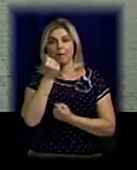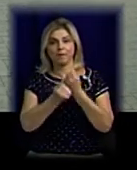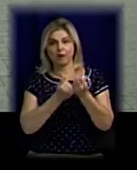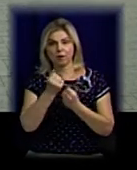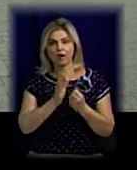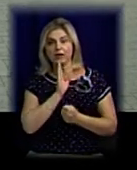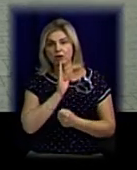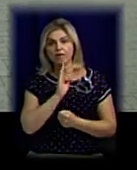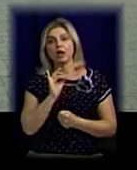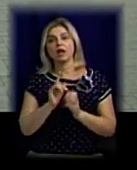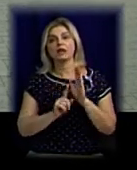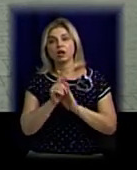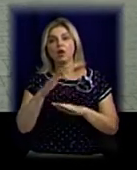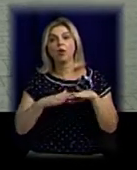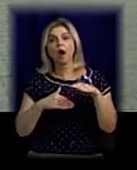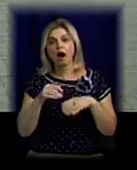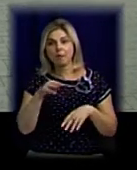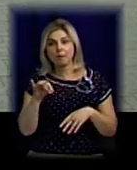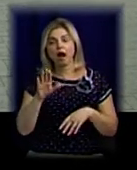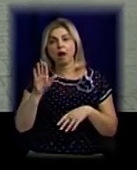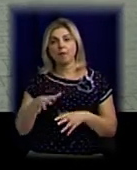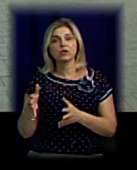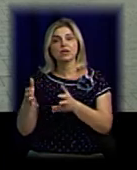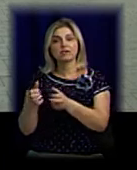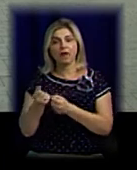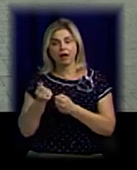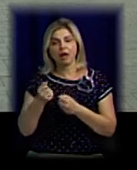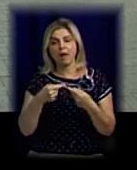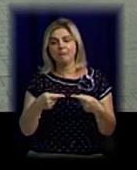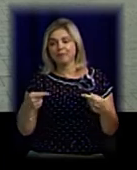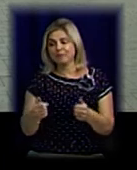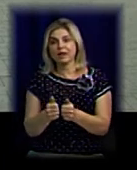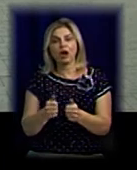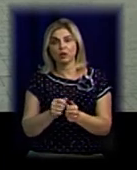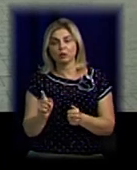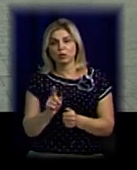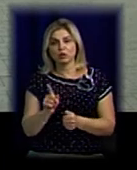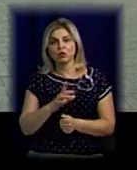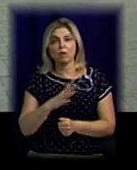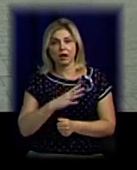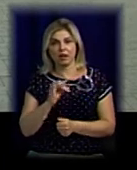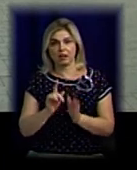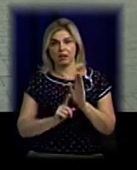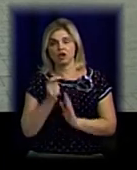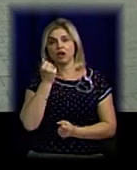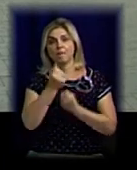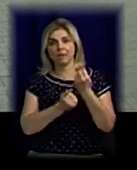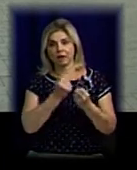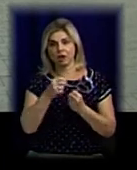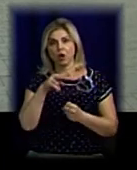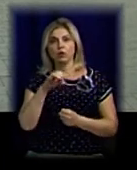спочатку руками, а потім схопив предмети, які були в наявності та почав її бити